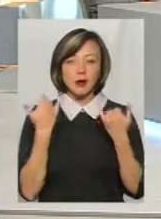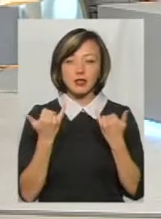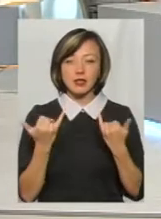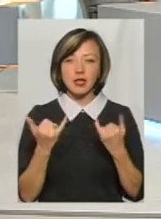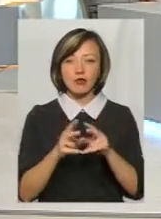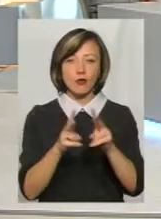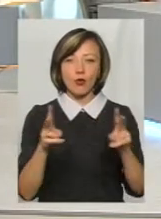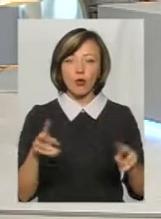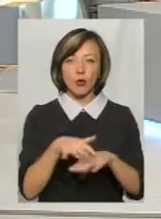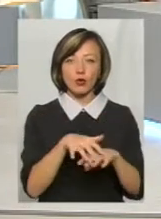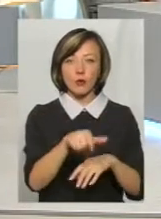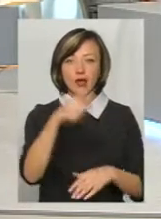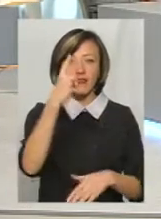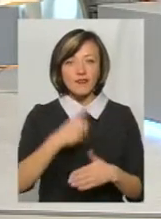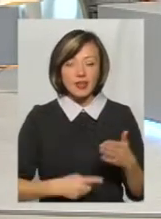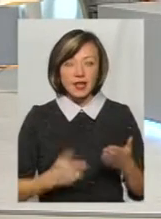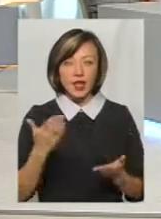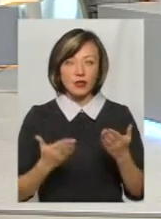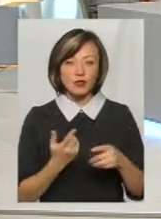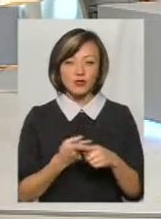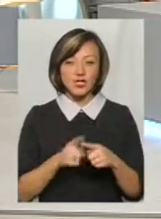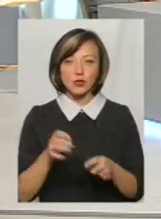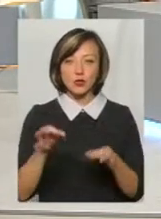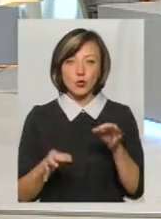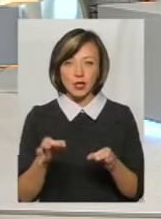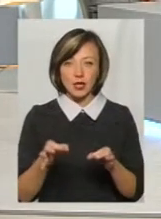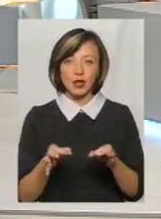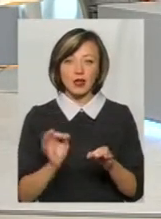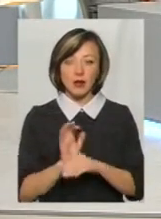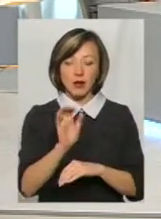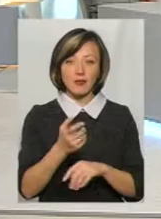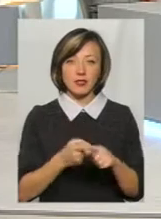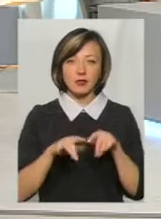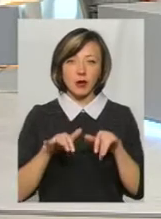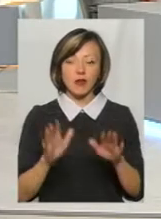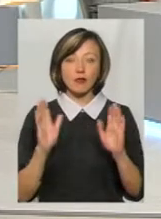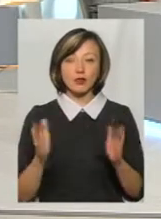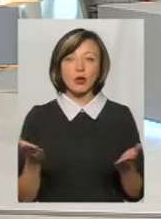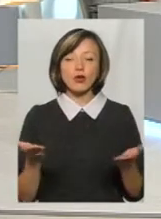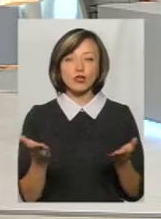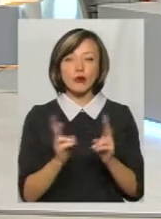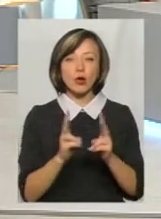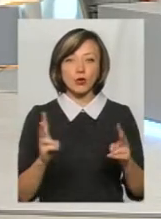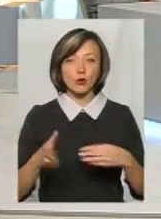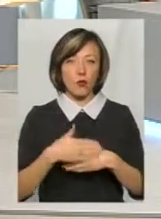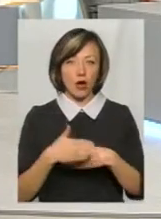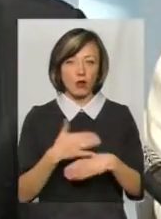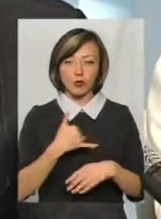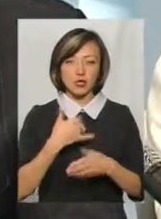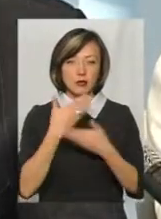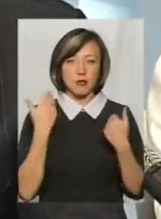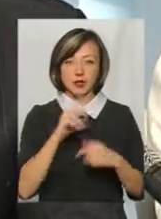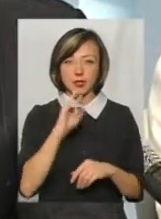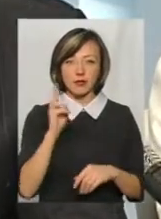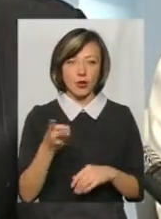кого з громадськості віри в те, що якщо в ці суди підуть ці справи, що буде хоча б хтось покараний. У нас немає за